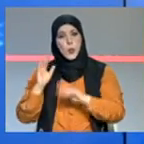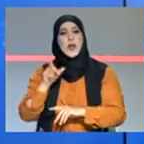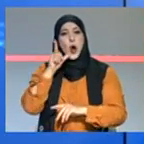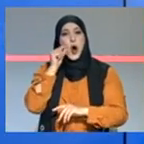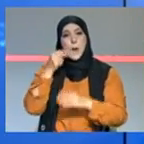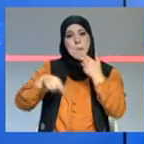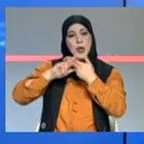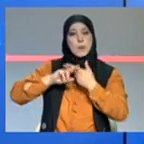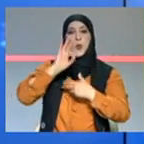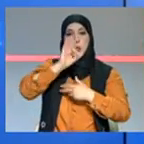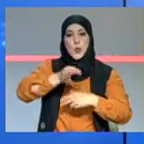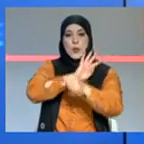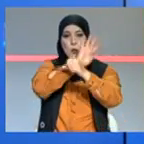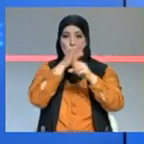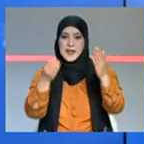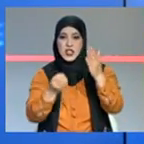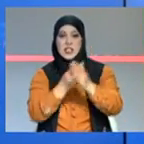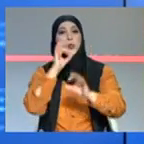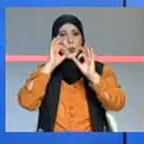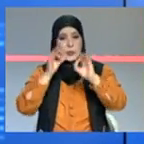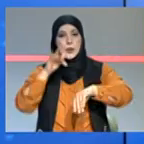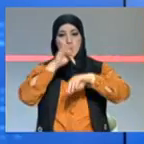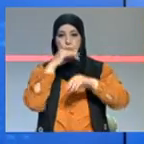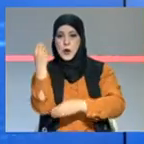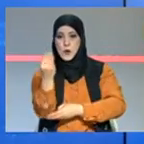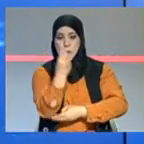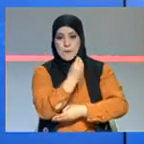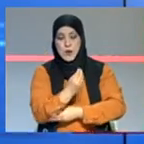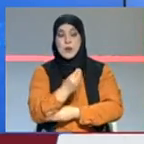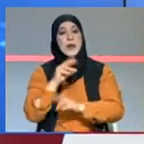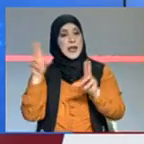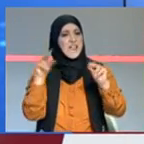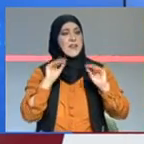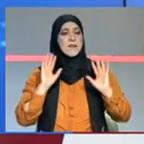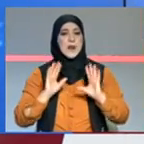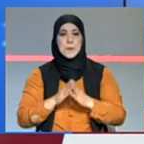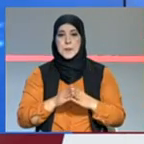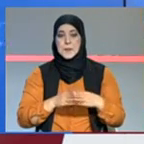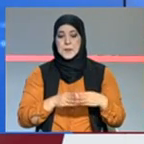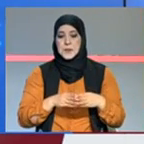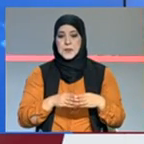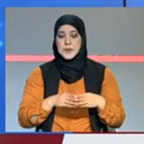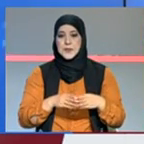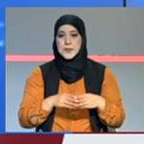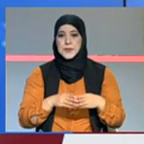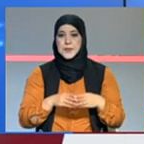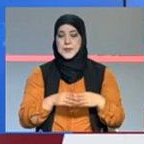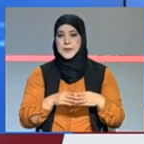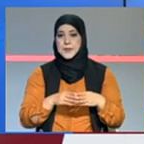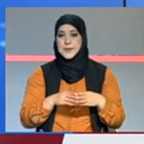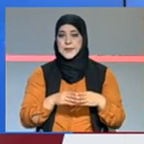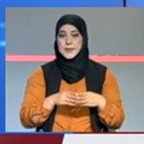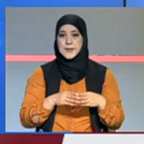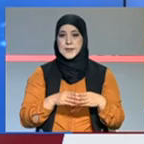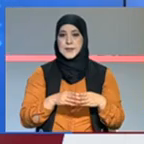سلالة هذه الخاصية متاحة زادهاكي هي تصير عدوى أكثر يظنوا اللي هي خاطرة تمس